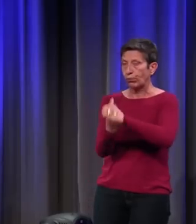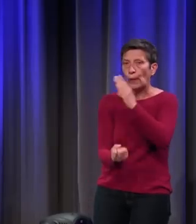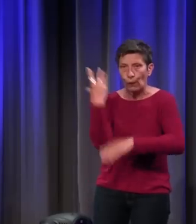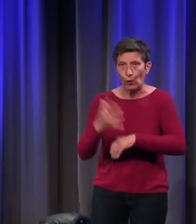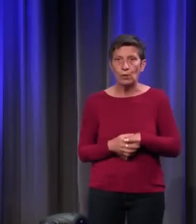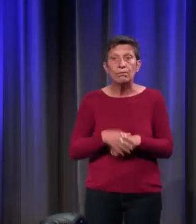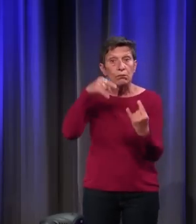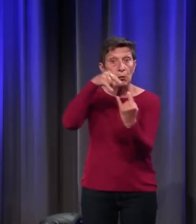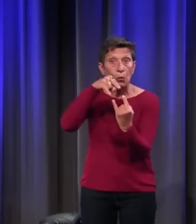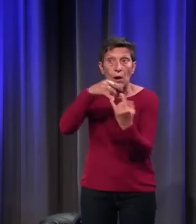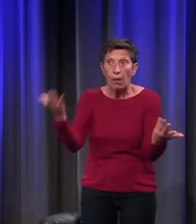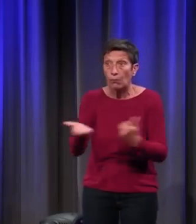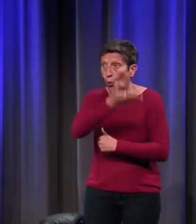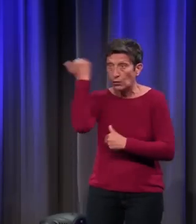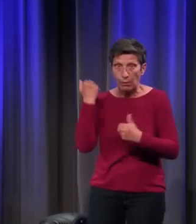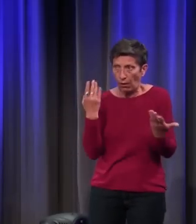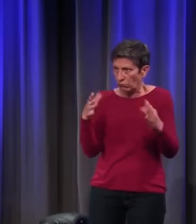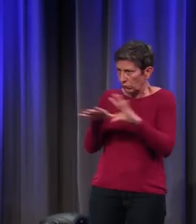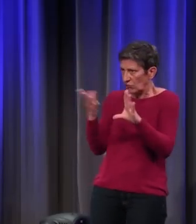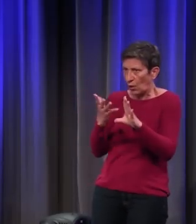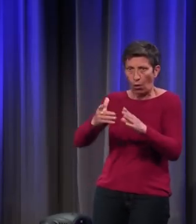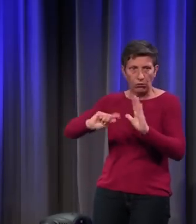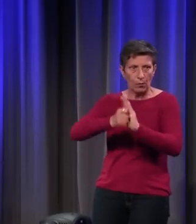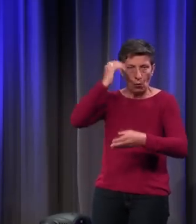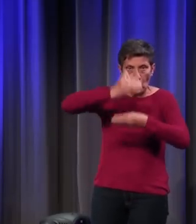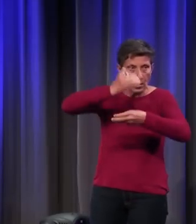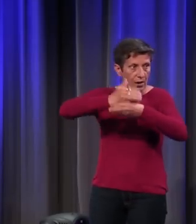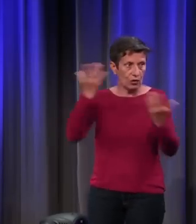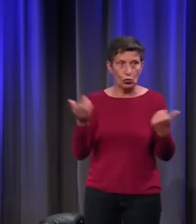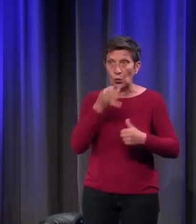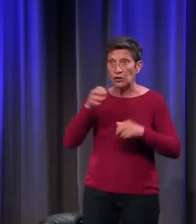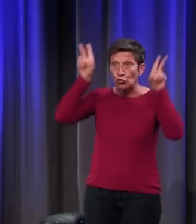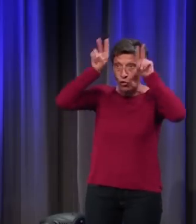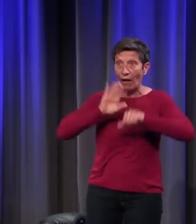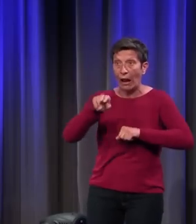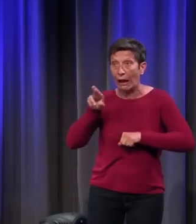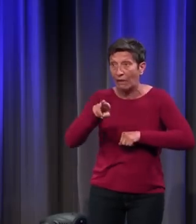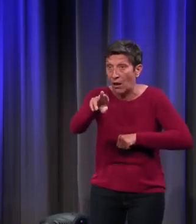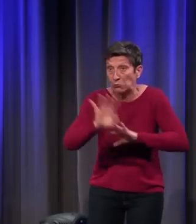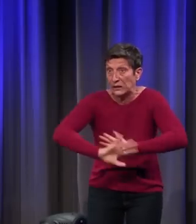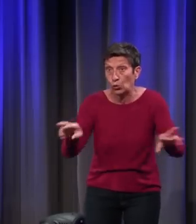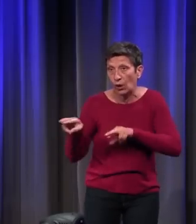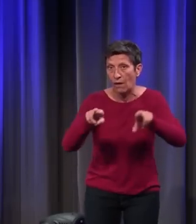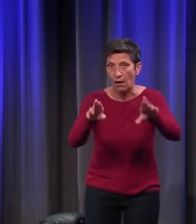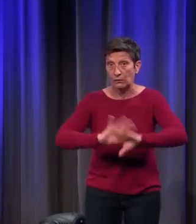L'hippopotame, on ne sait même pas à quoi il ressemble. C'est un cheval de rivière, mais on n'en sait pas plus.